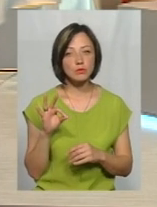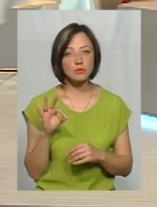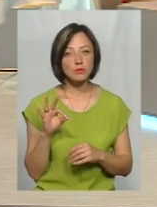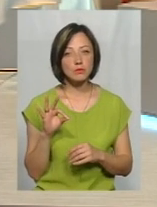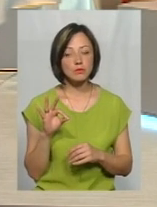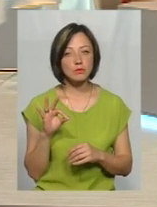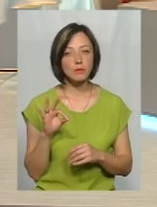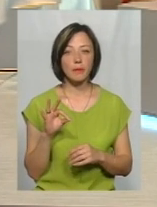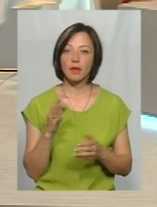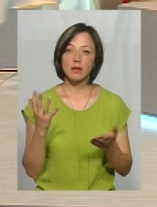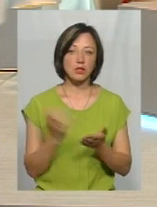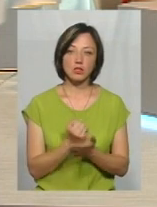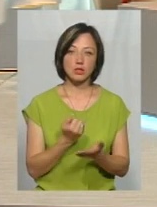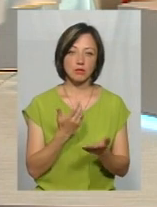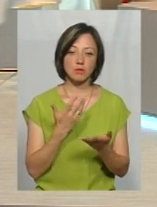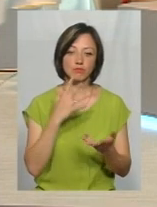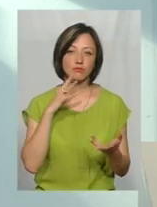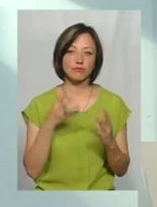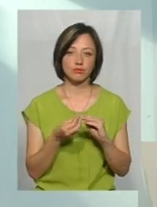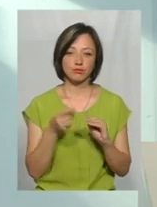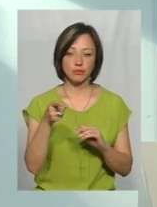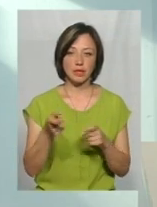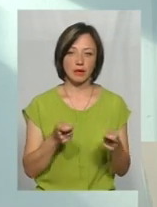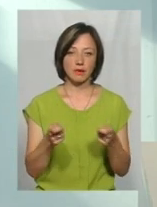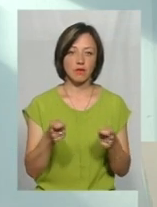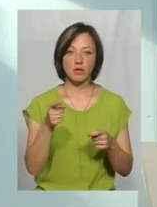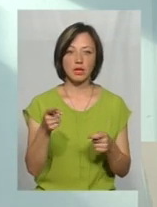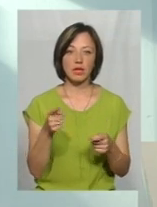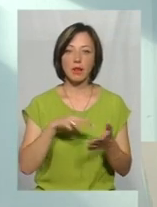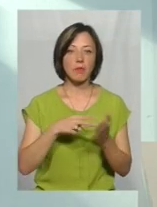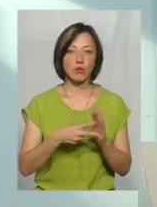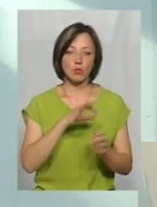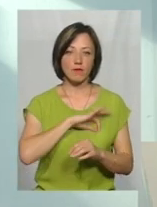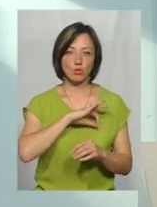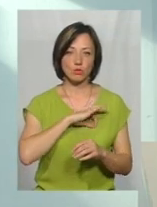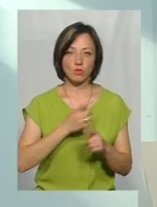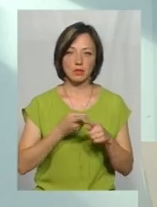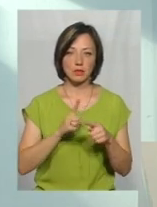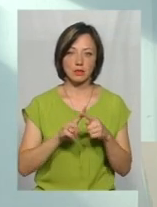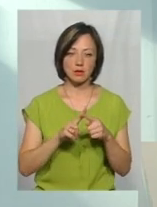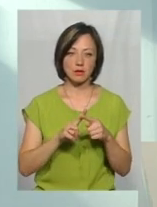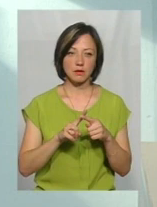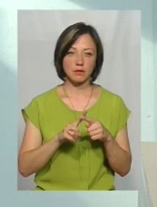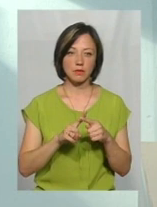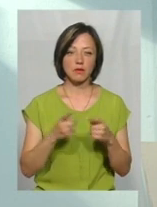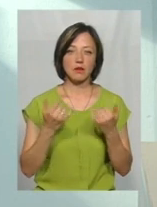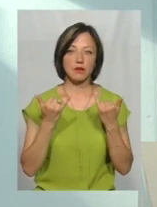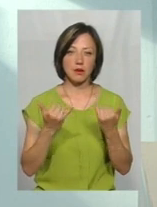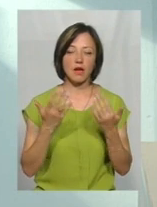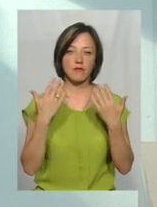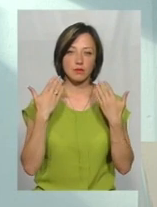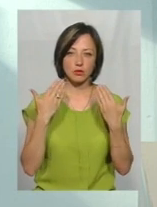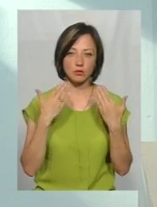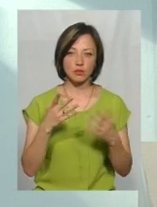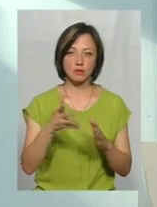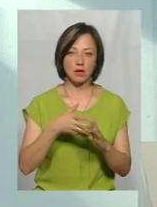Ну, не знайшли ми розуміння, наскільки я так зрозумію, що вони не планують використовувати той пляж,